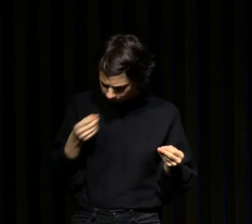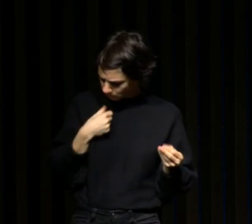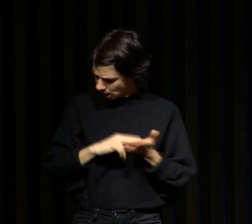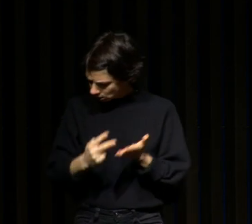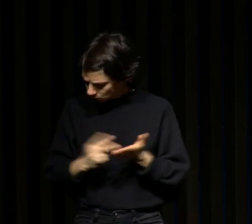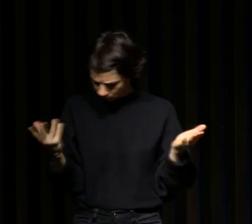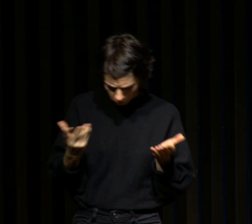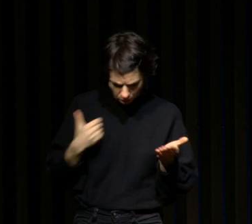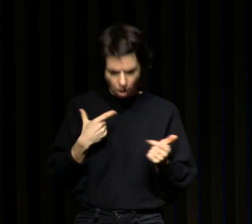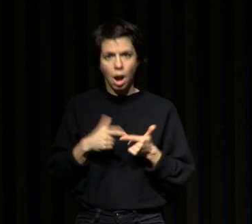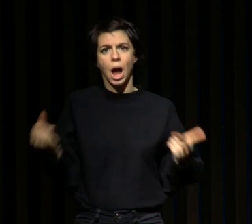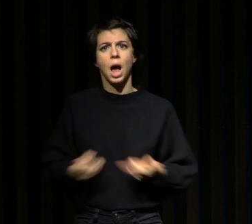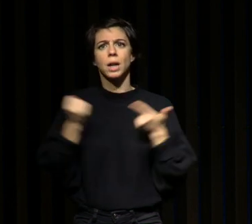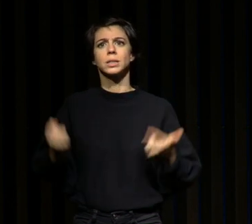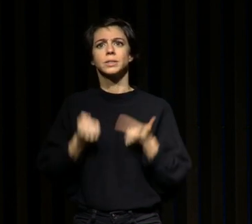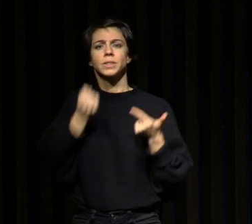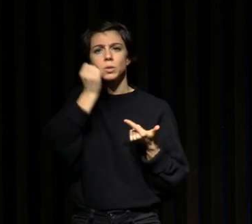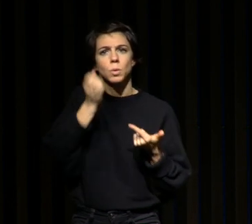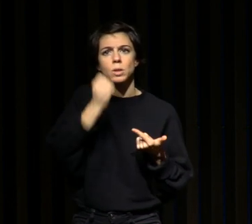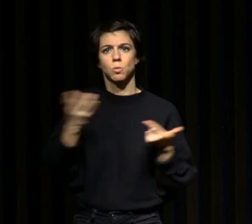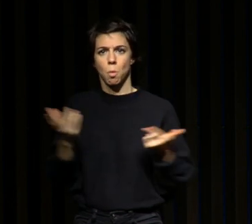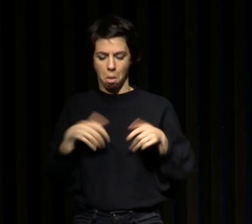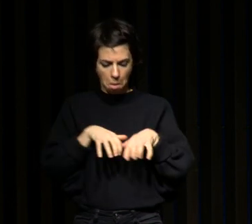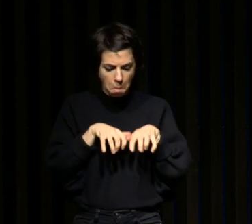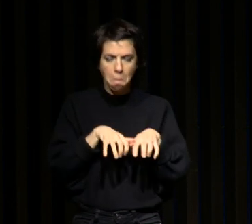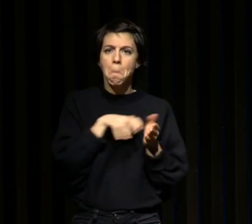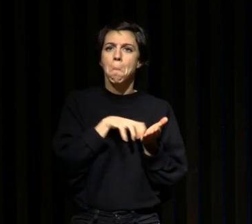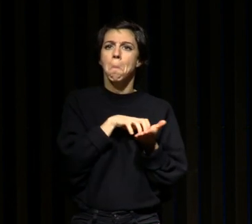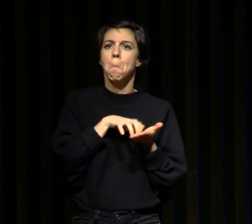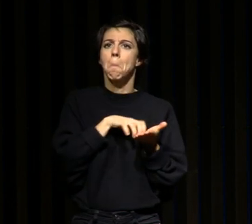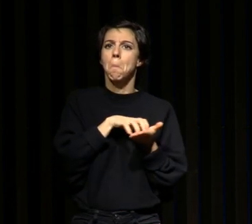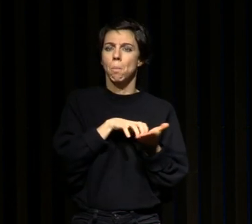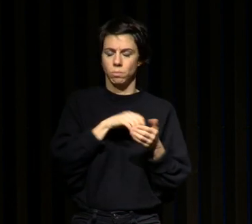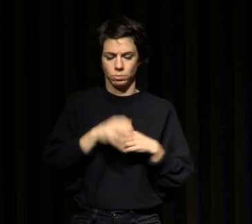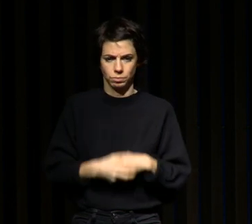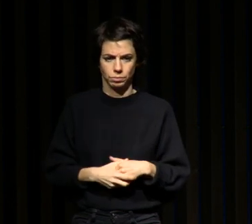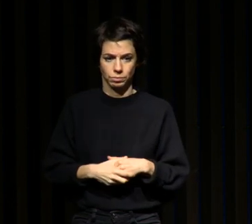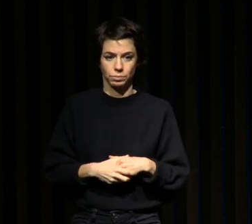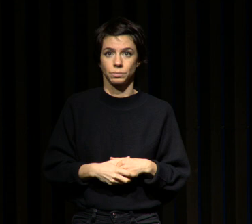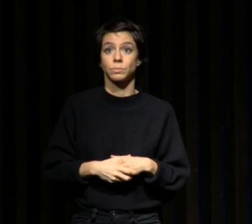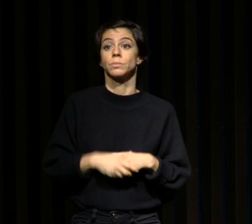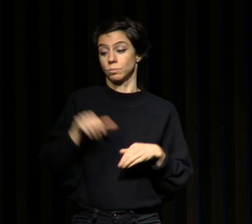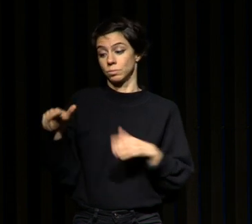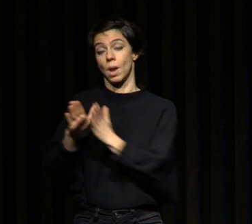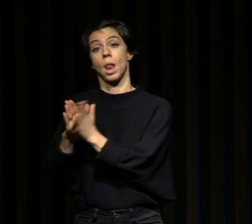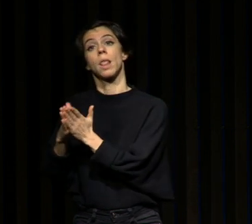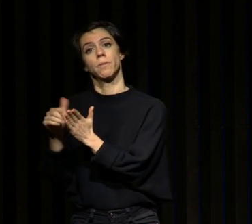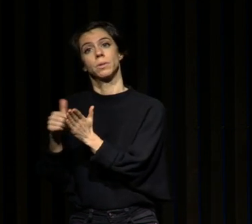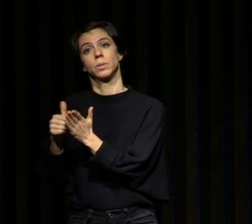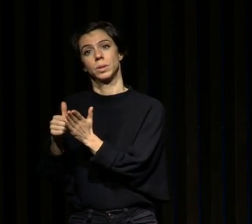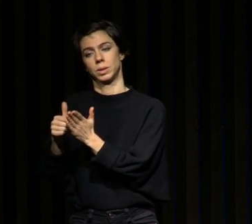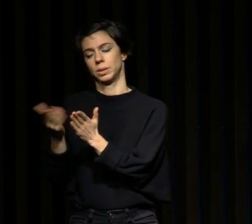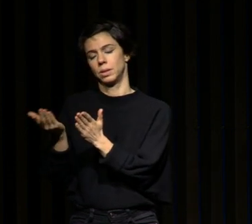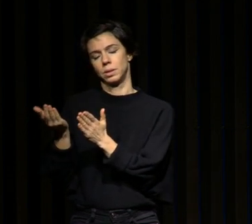d'activité physique je vais vous montrer comment est-ce que dans le livre on a une stratégie un petit peu plus